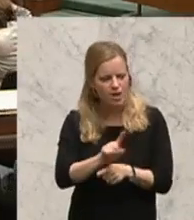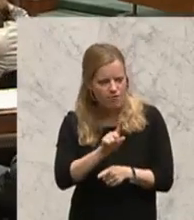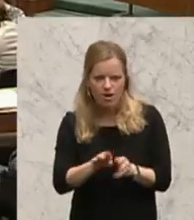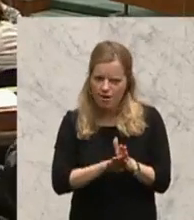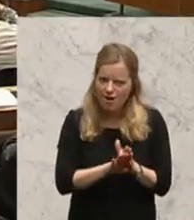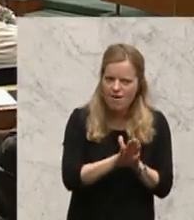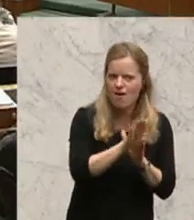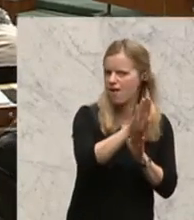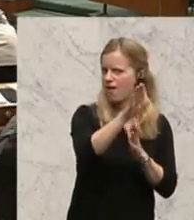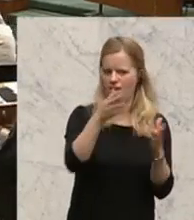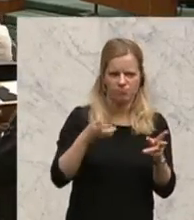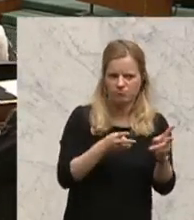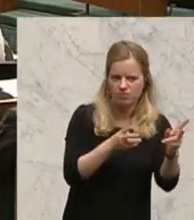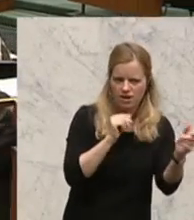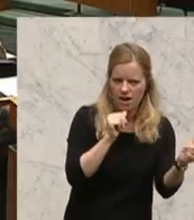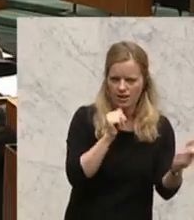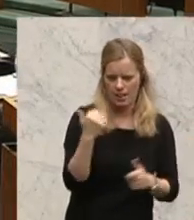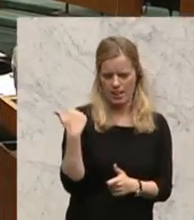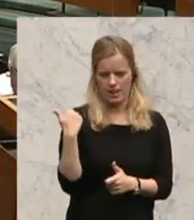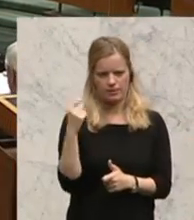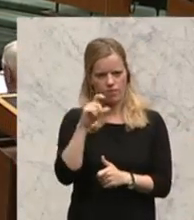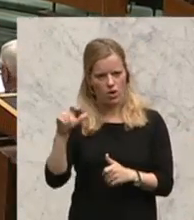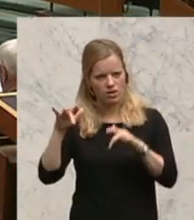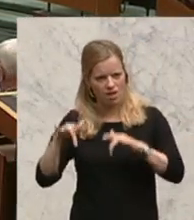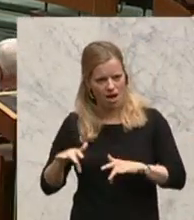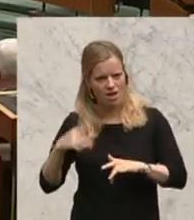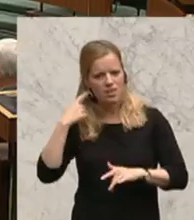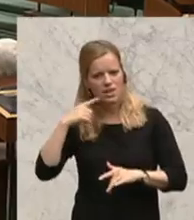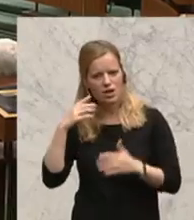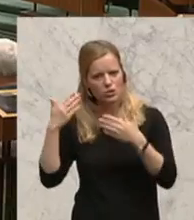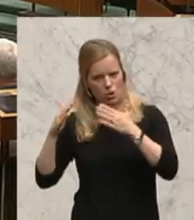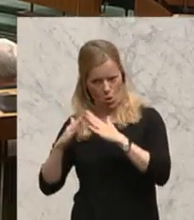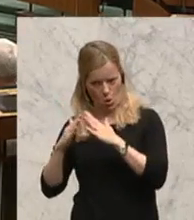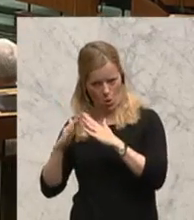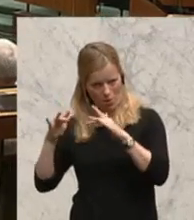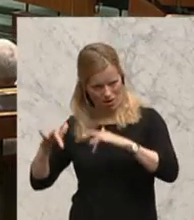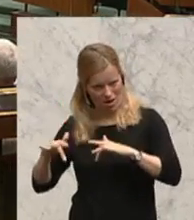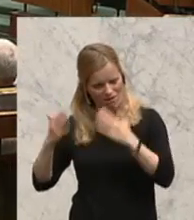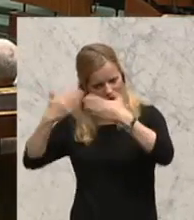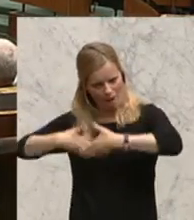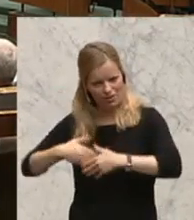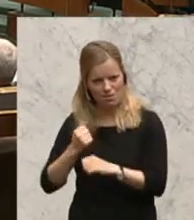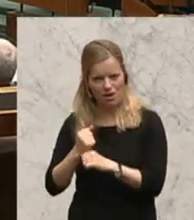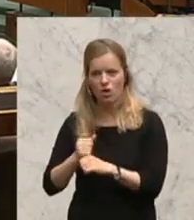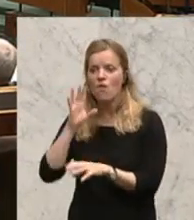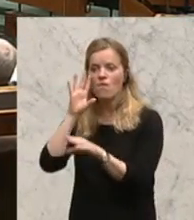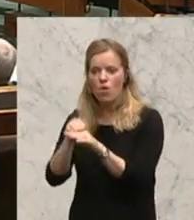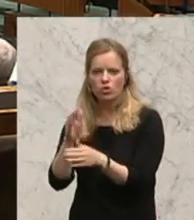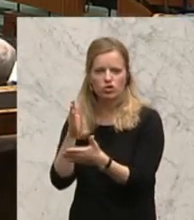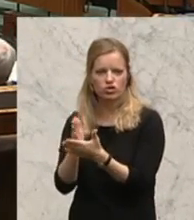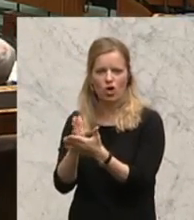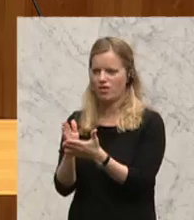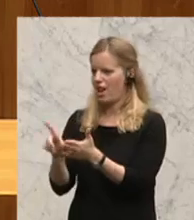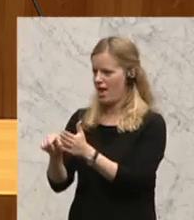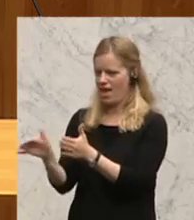im kleinen Kreis einen Neos-at-Home-Abend gemacht in einer Wohnung. Die war schon geleert, weil der Betroffene diese Woche